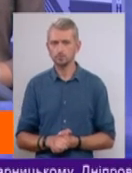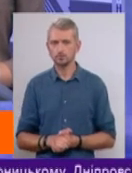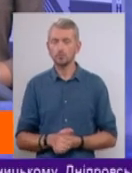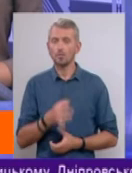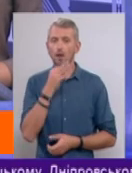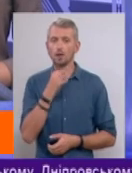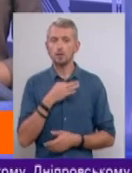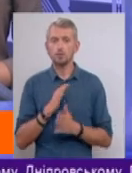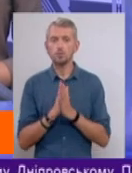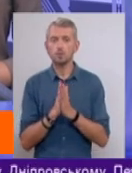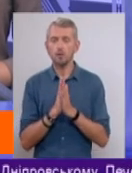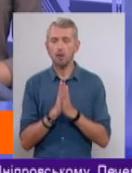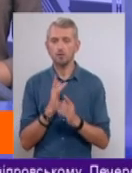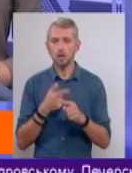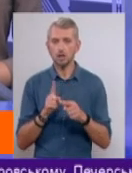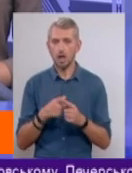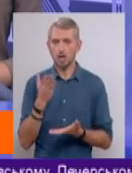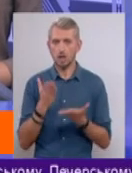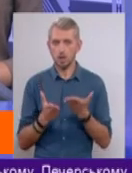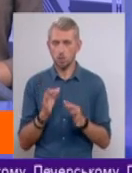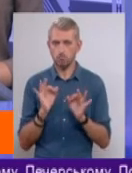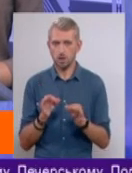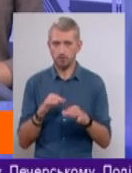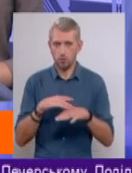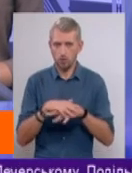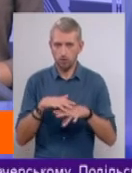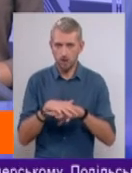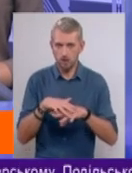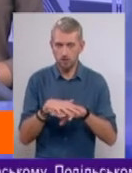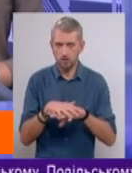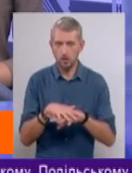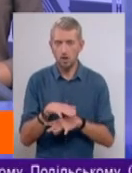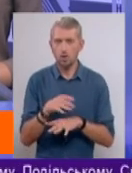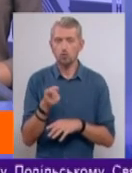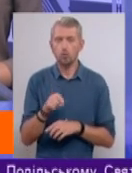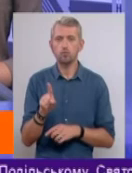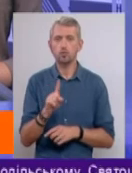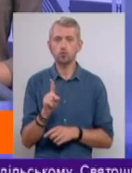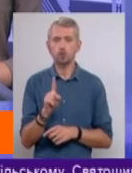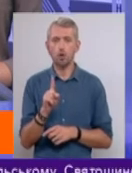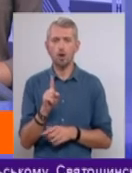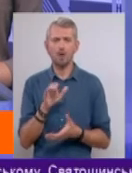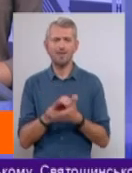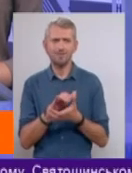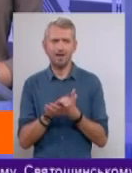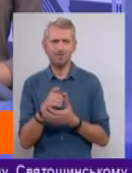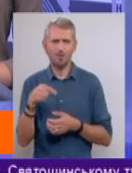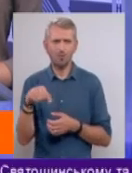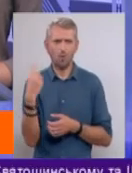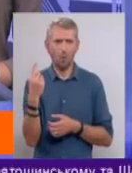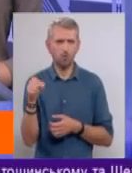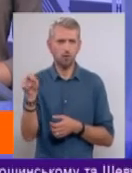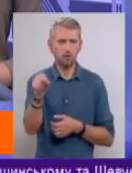Скажіть, будь ласка, це якщо правило рахувати. Тому що знайомі з областей